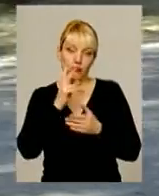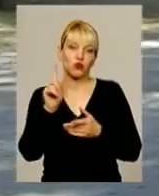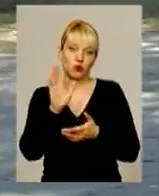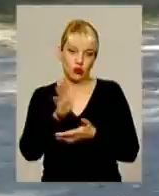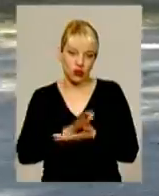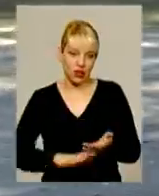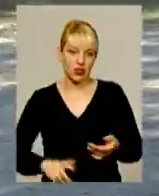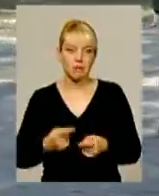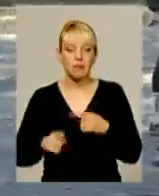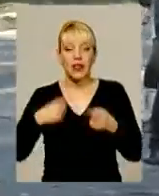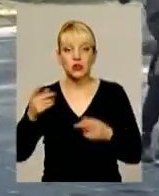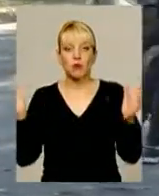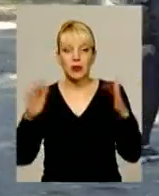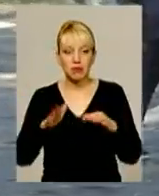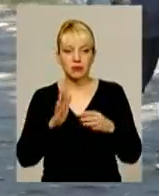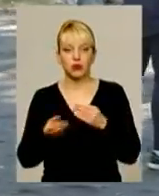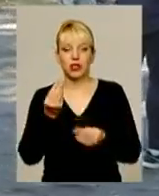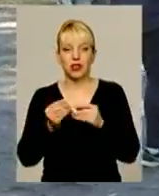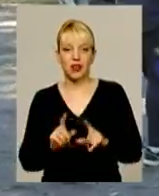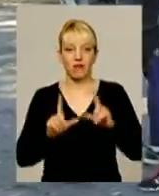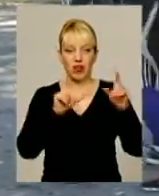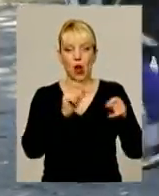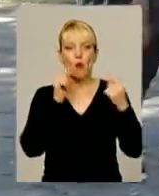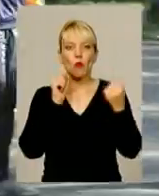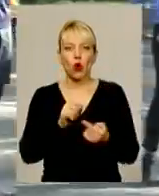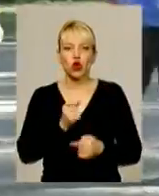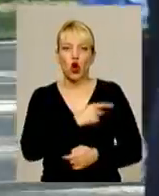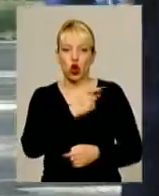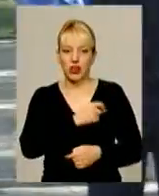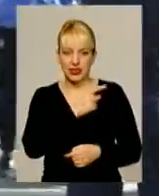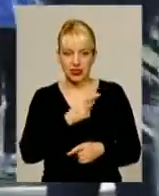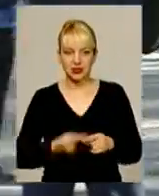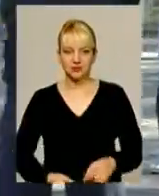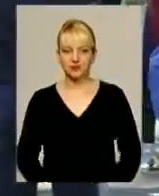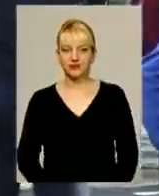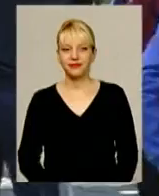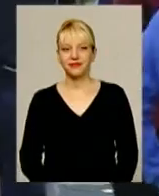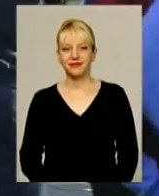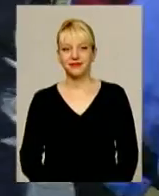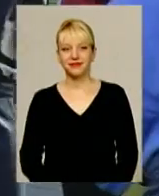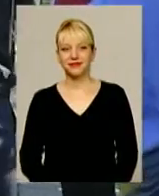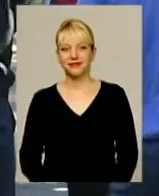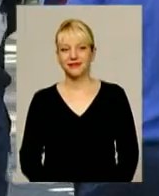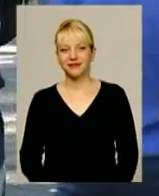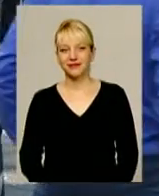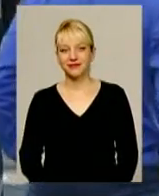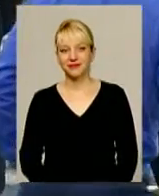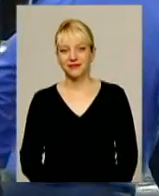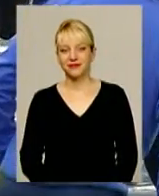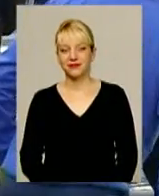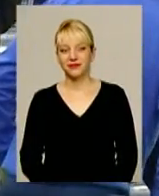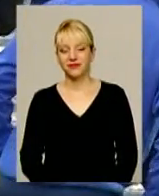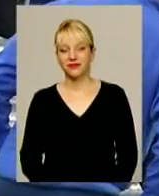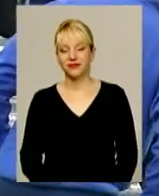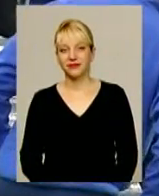Наступний матч Хмельницьке Поділля зіграє на виїзді проти одеської команди «Реалфарма». Ярослав Антошевський, Юрій Чорний для інформаційного випуску.